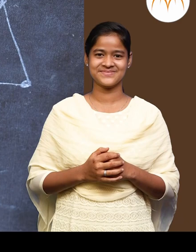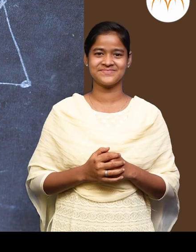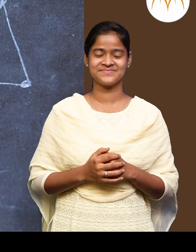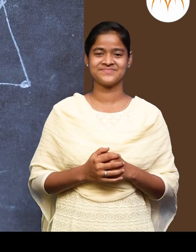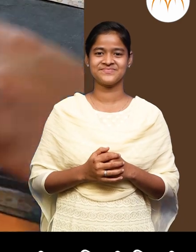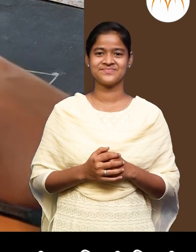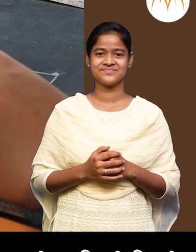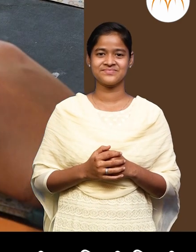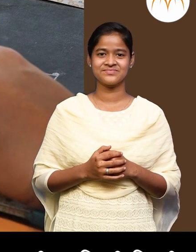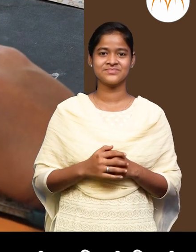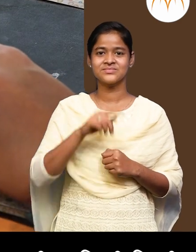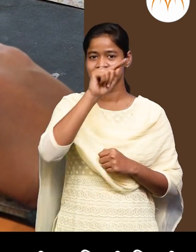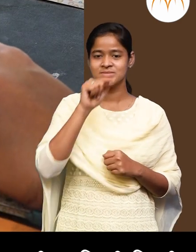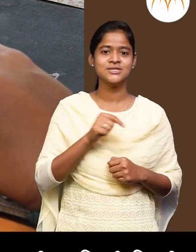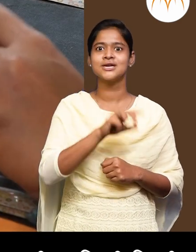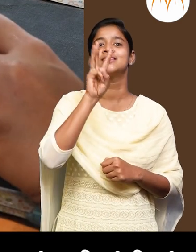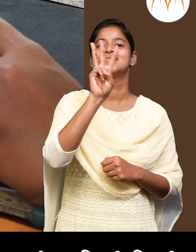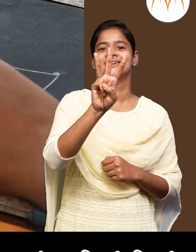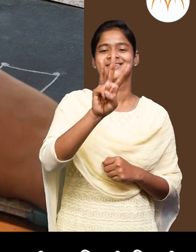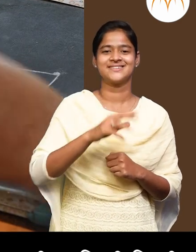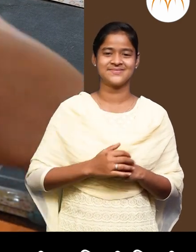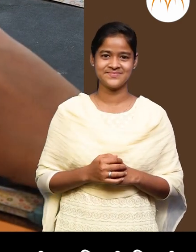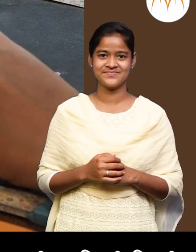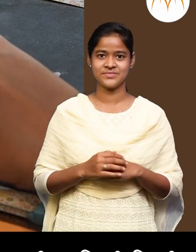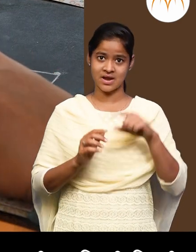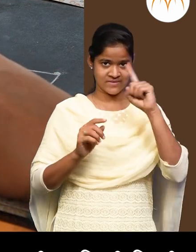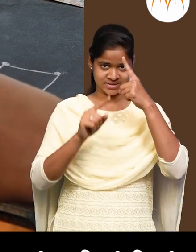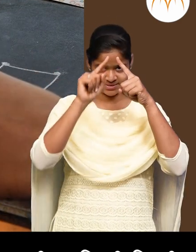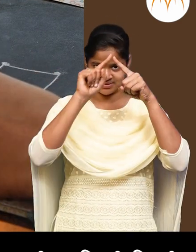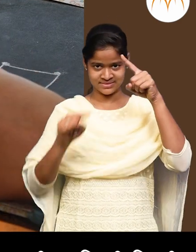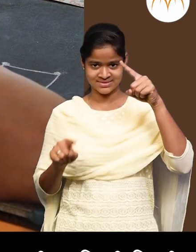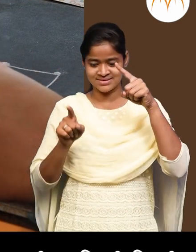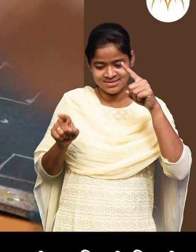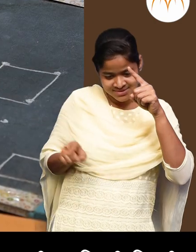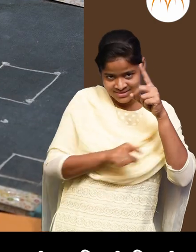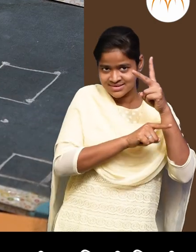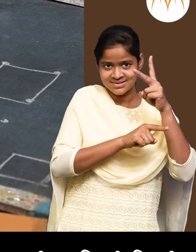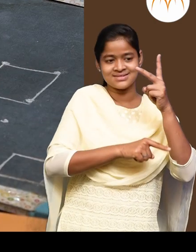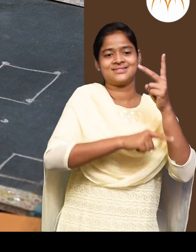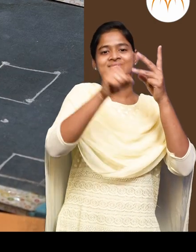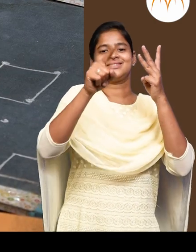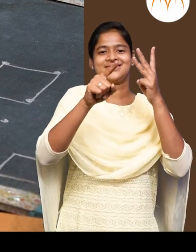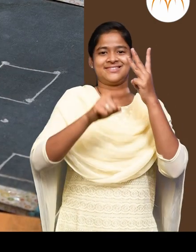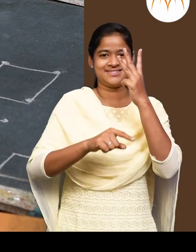त्रीकोण आला असता तीन बाजू ही पहिली, ही दुसरी आणि ही तिसरी